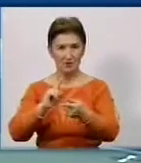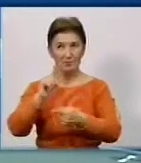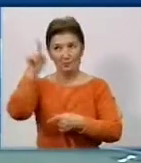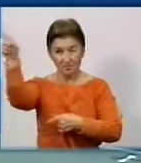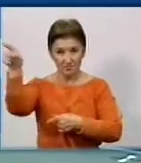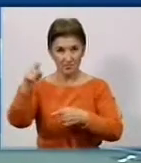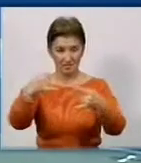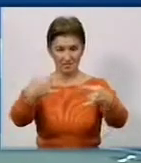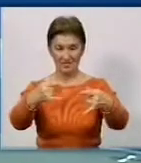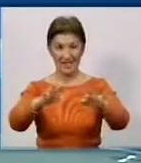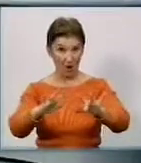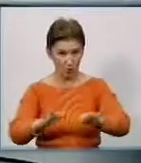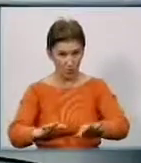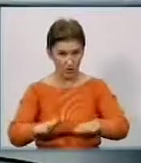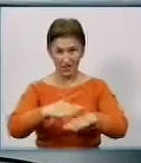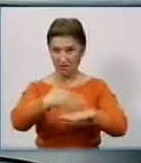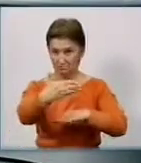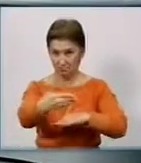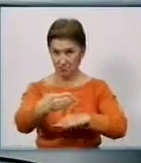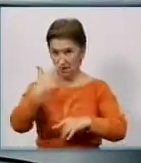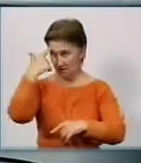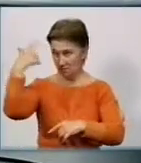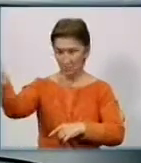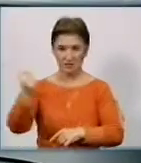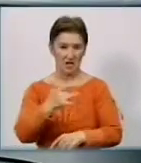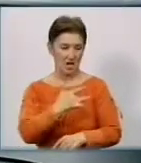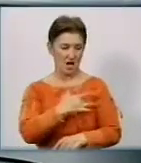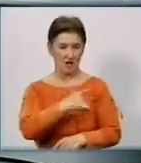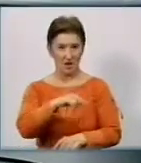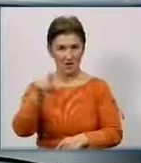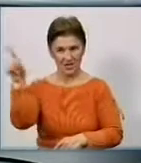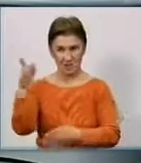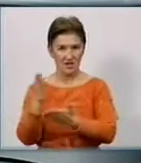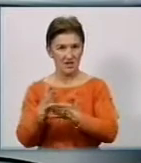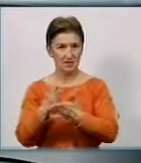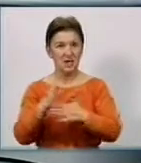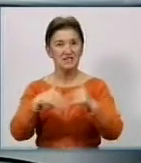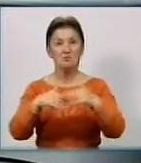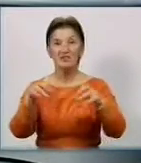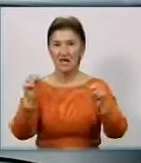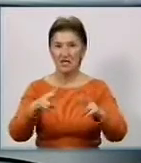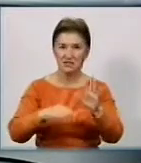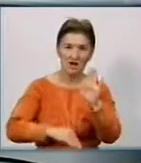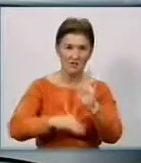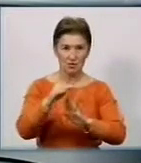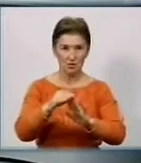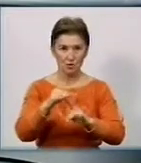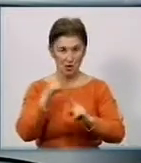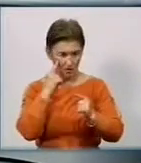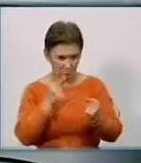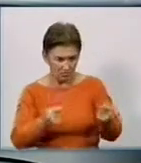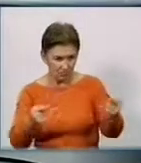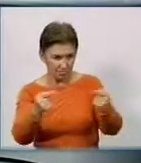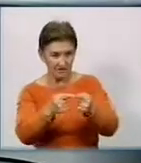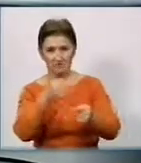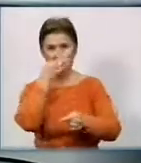онкодиспансер, где специалисты, не онкодиспансер, а кардиодиспансер, где специалисты высокого уровня смогут прочитать и установить диагноз. Потому что, к сожалению,